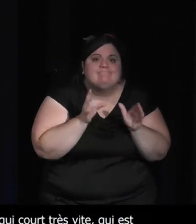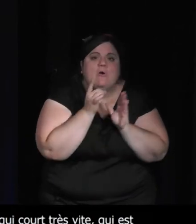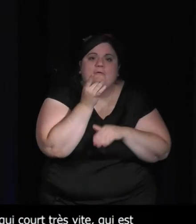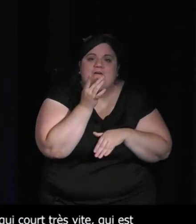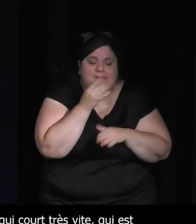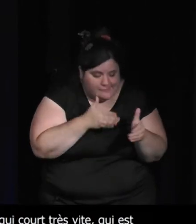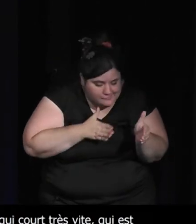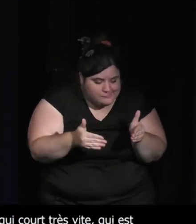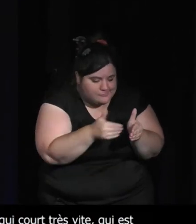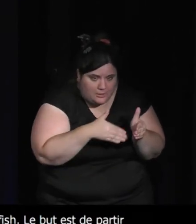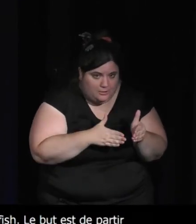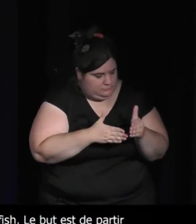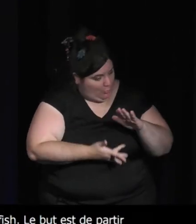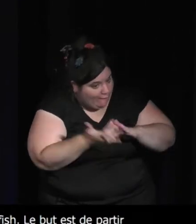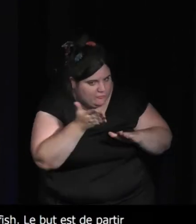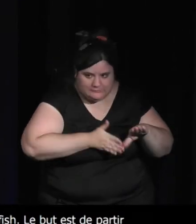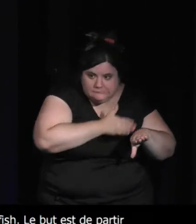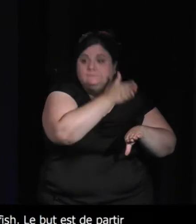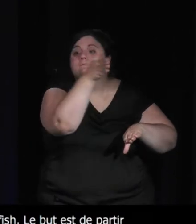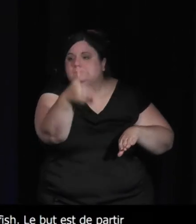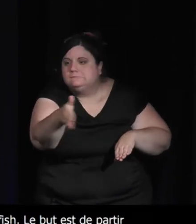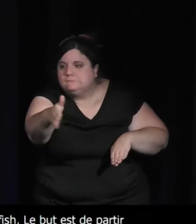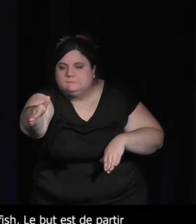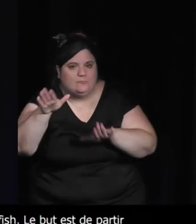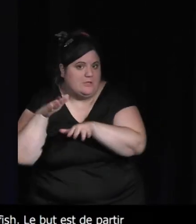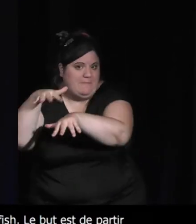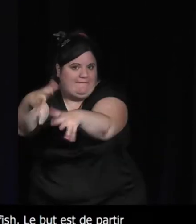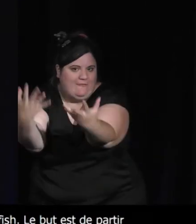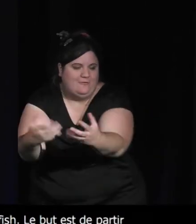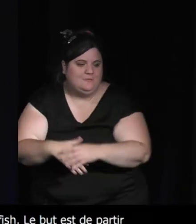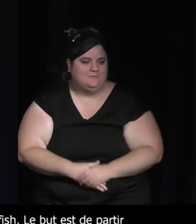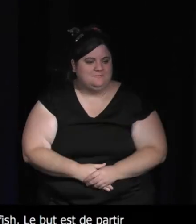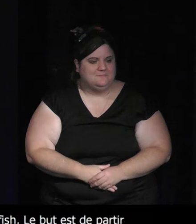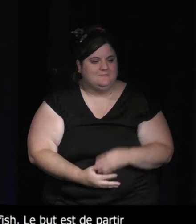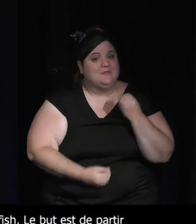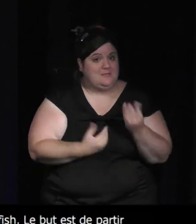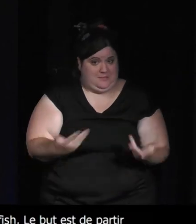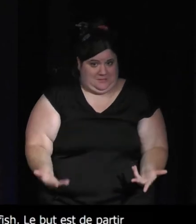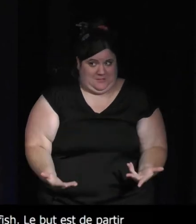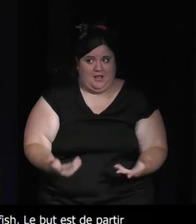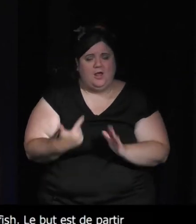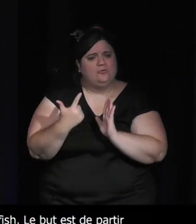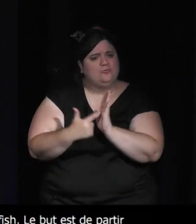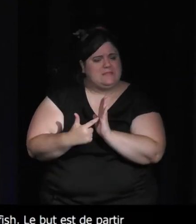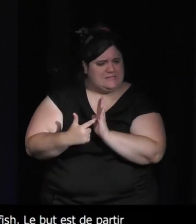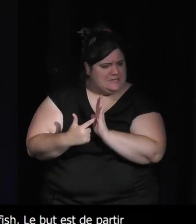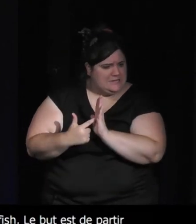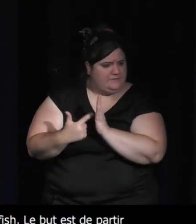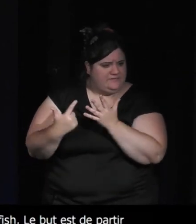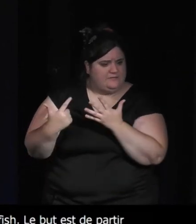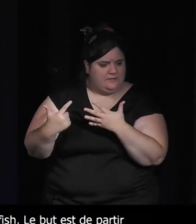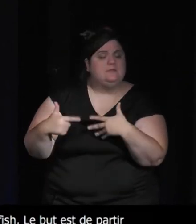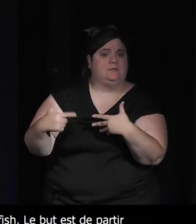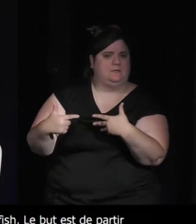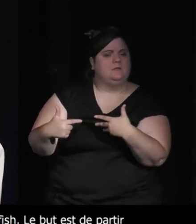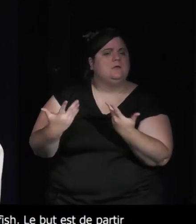comment donc en 2016 il y a Seasons After Fall qui sort après un long développement et puis on en avait entendu